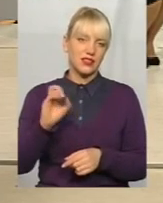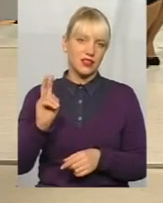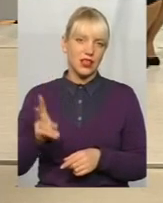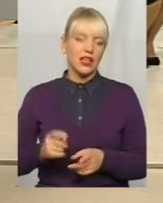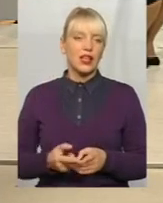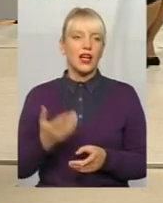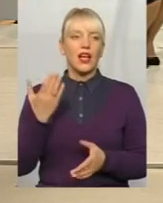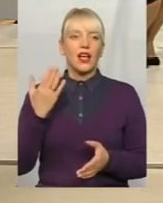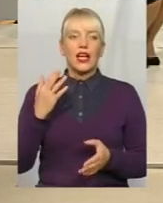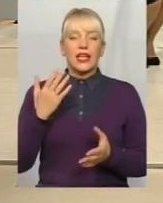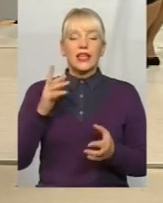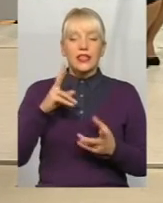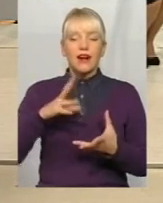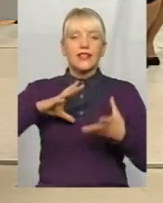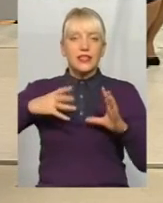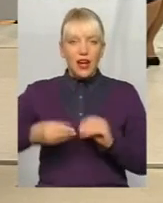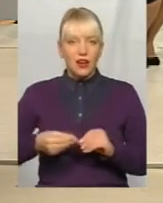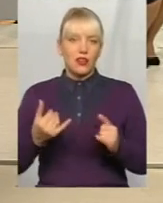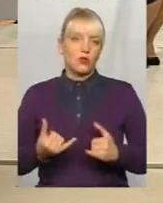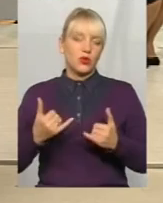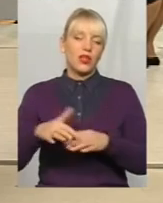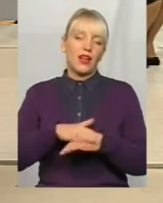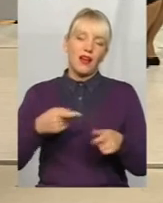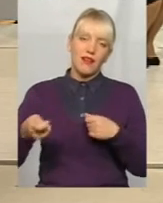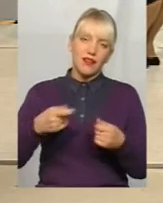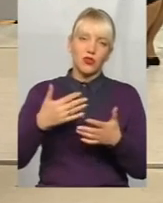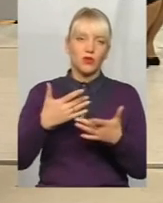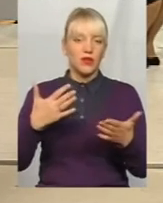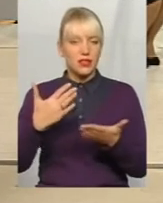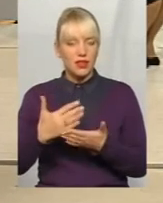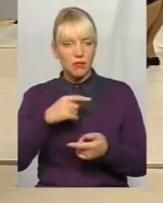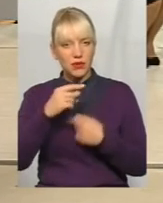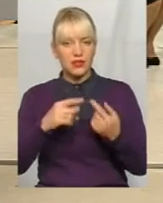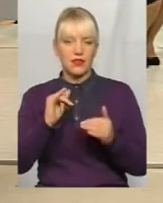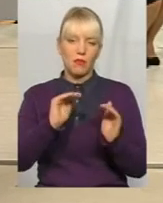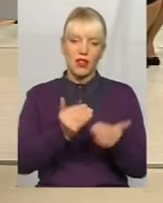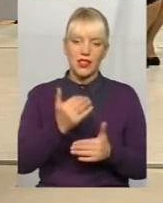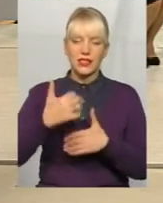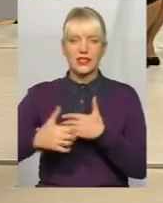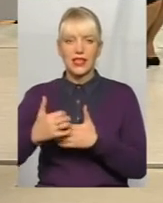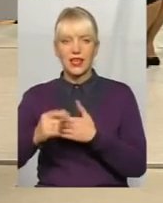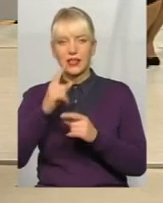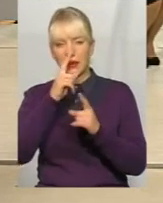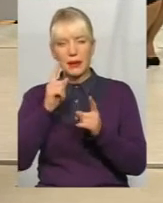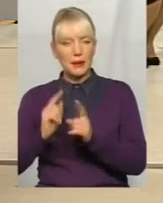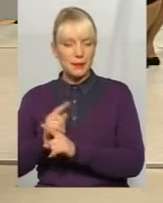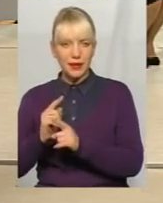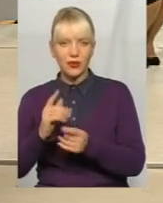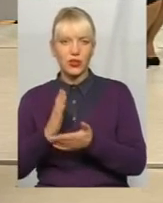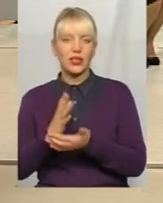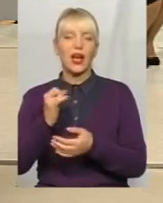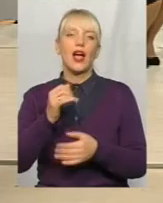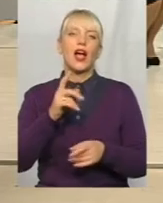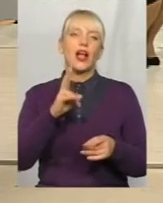вважаєте, в загальному, не тільки для ринків, на ринках також багато різного бізнесу і малого, і середнього, і мікро. Мораторії